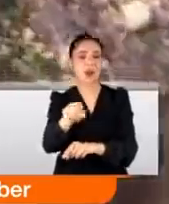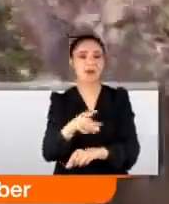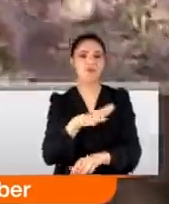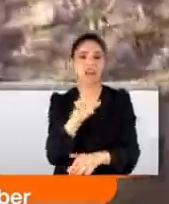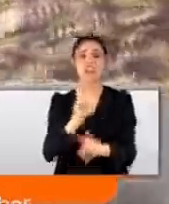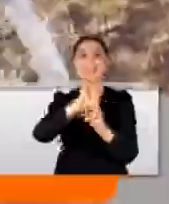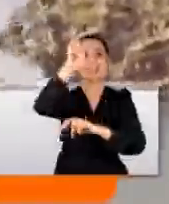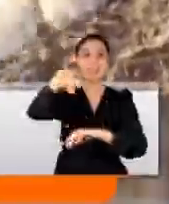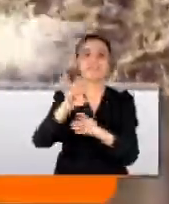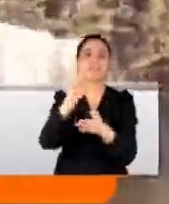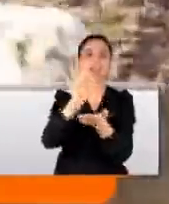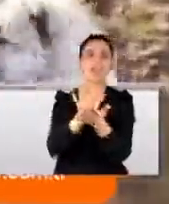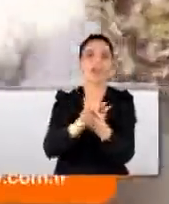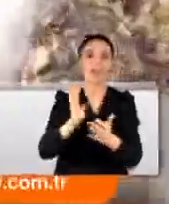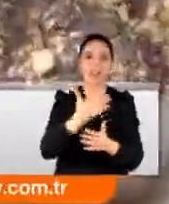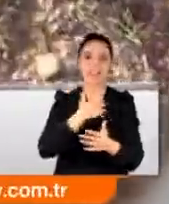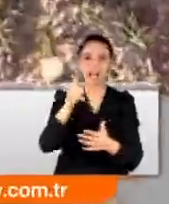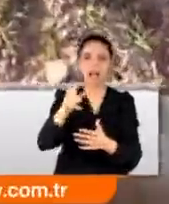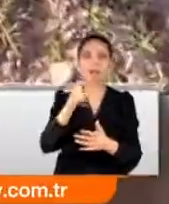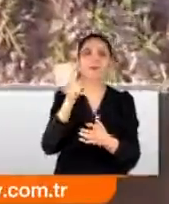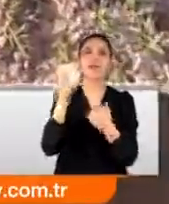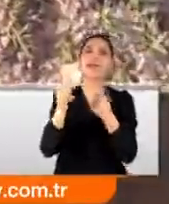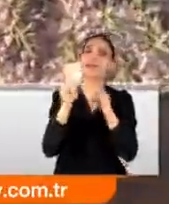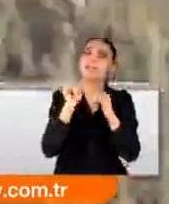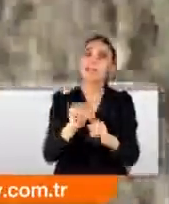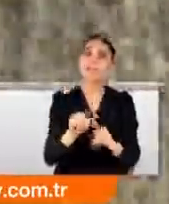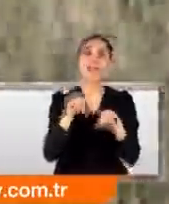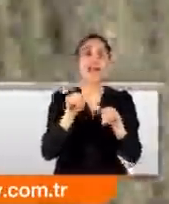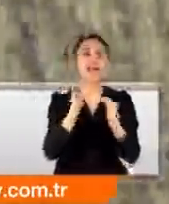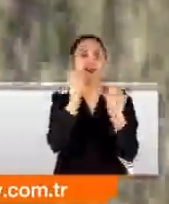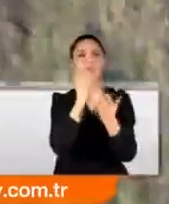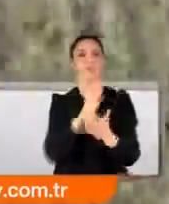Zıplayan kangal, sahibinin gözünü yine arkada bırakmadı.